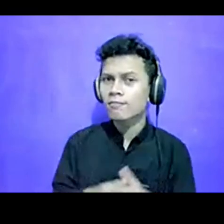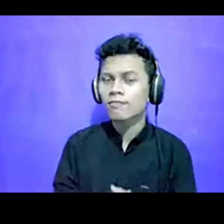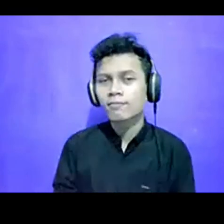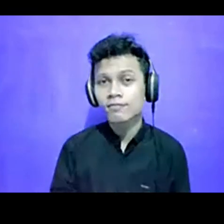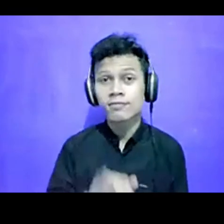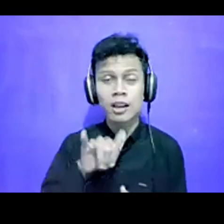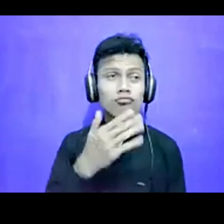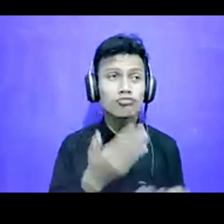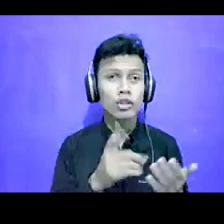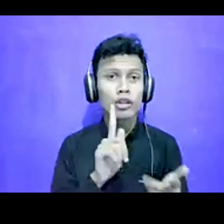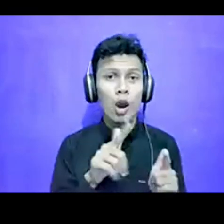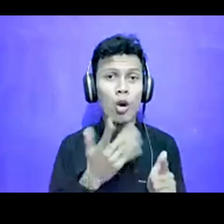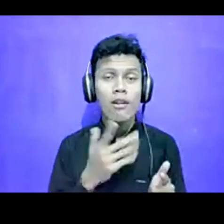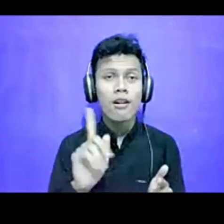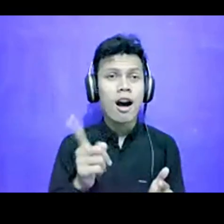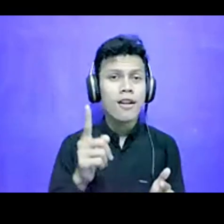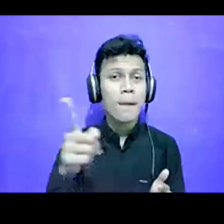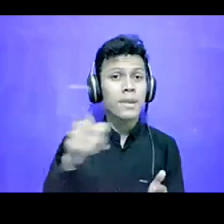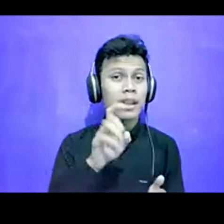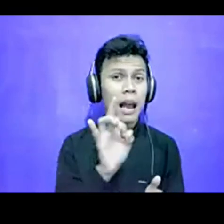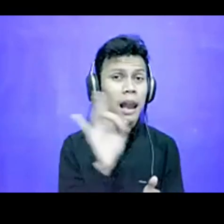ada yang ingin menanggapi. Silahkan teman-teman.